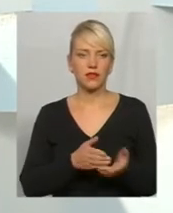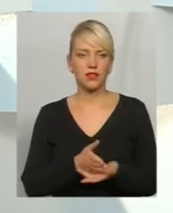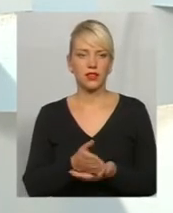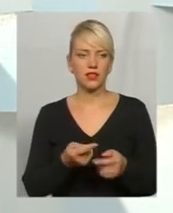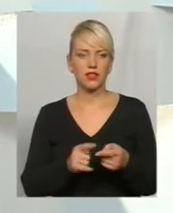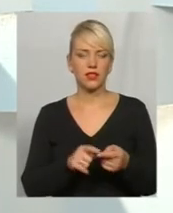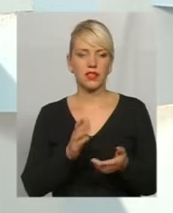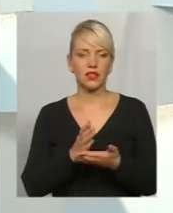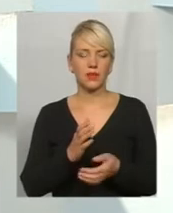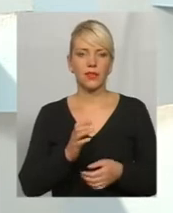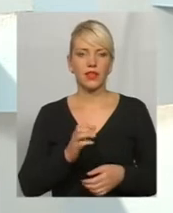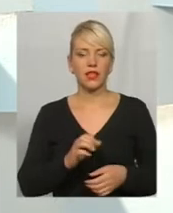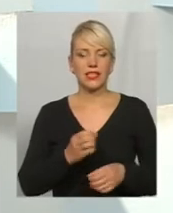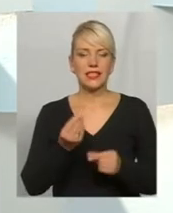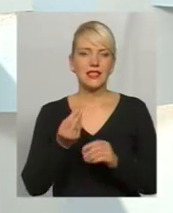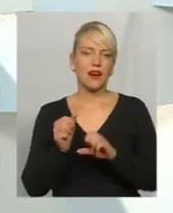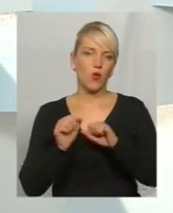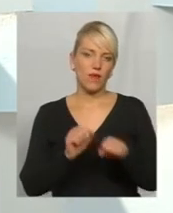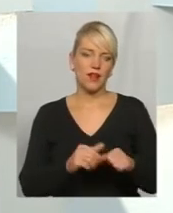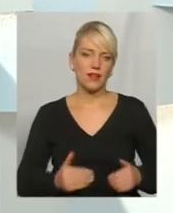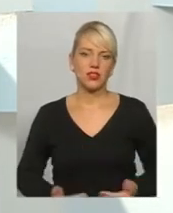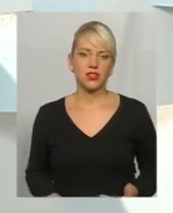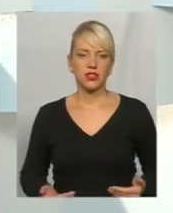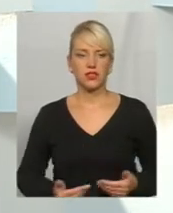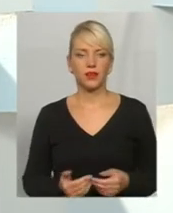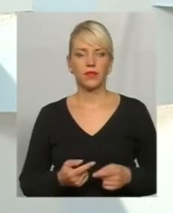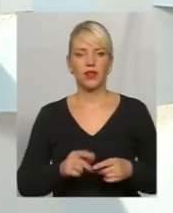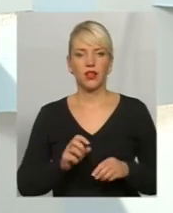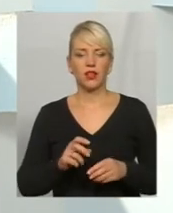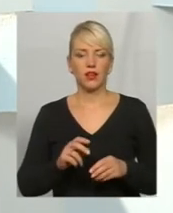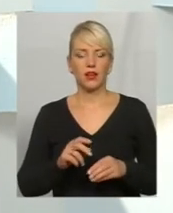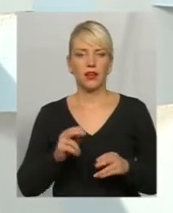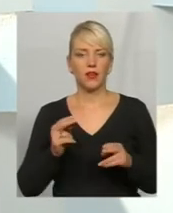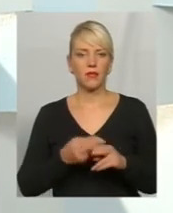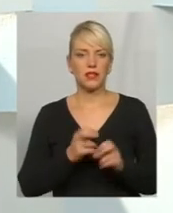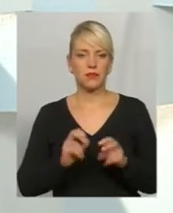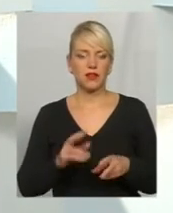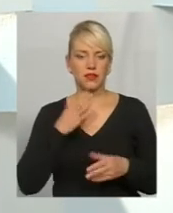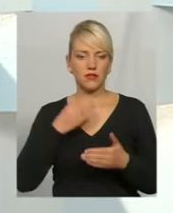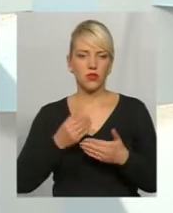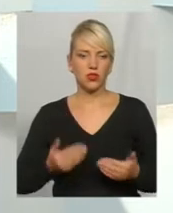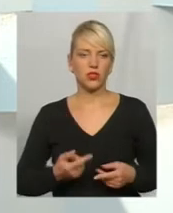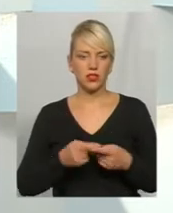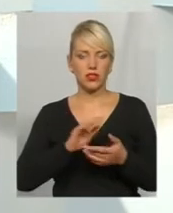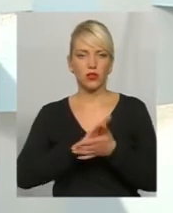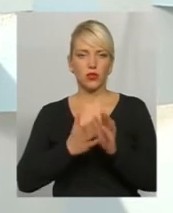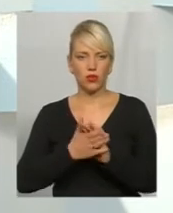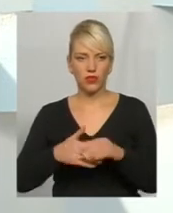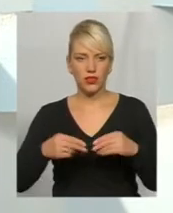є страхування життя, або, як ми сьогодні говоримо, обезпечення життя. Тобто, це складання договору